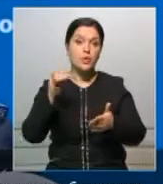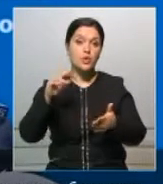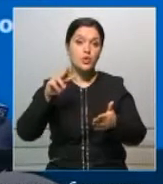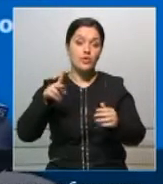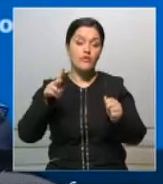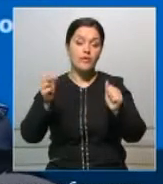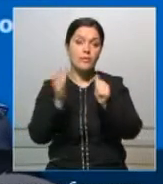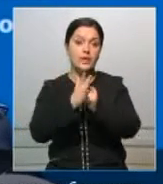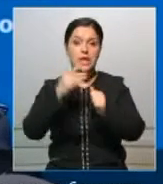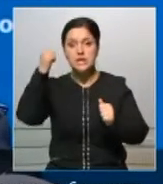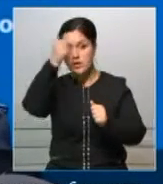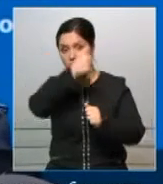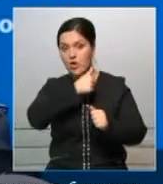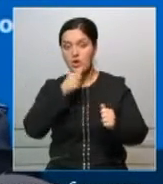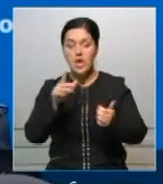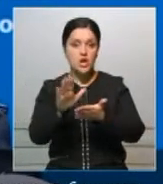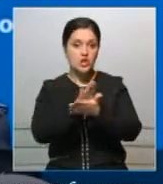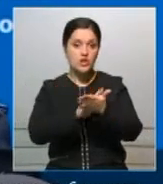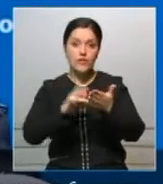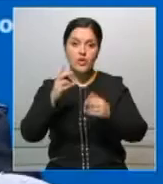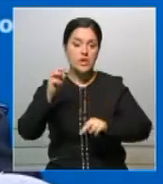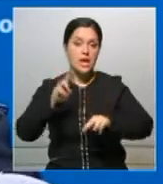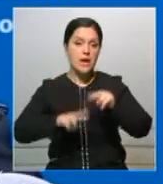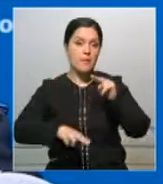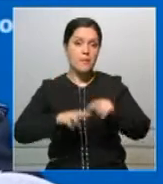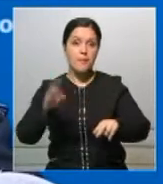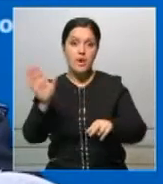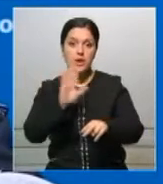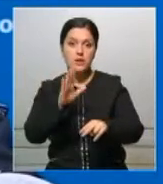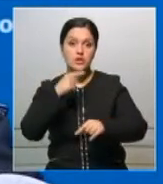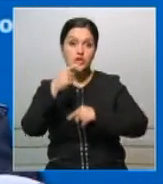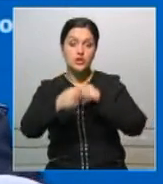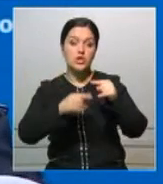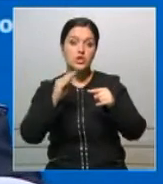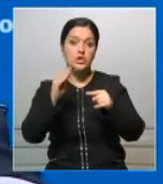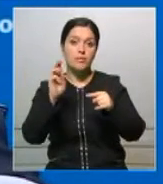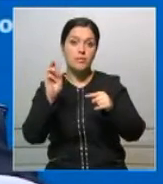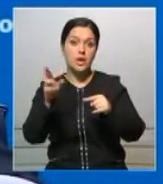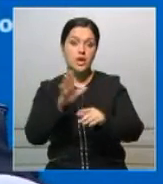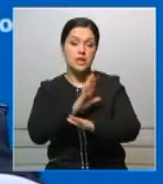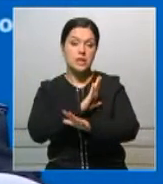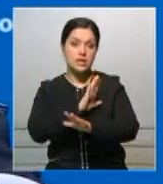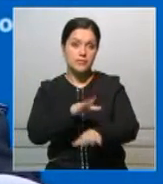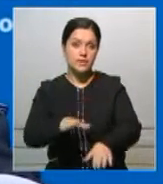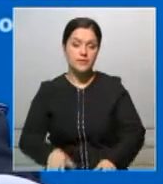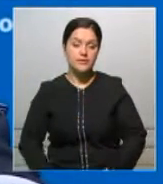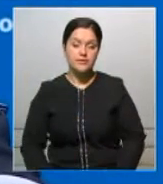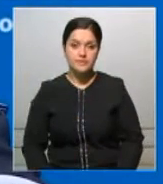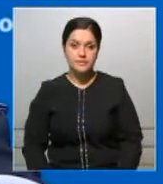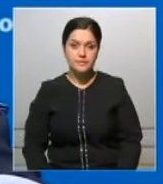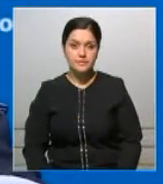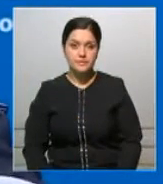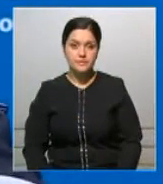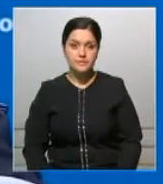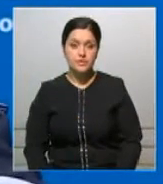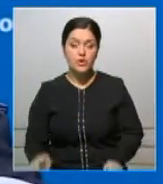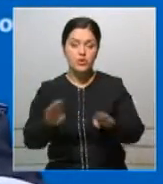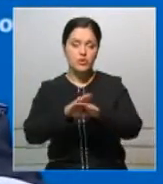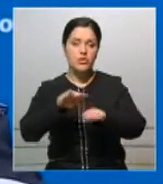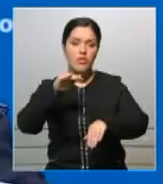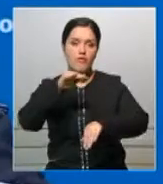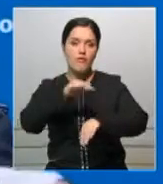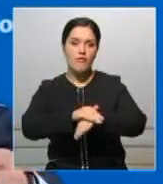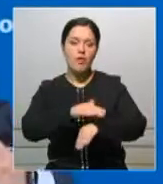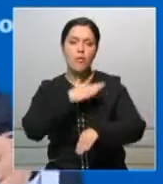2015 года ни один квадратный метр жилья через систему жилстроисбережения об эксплуатации введено не было. таких фактов